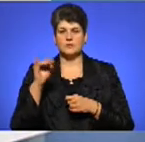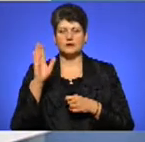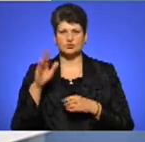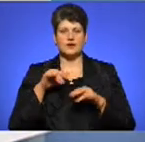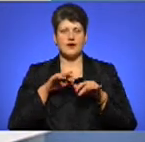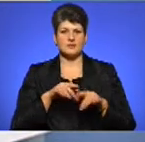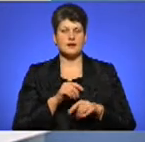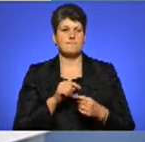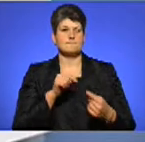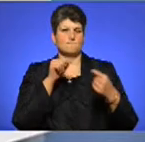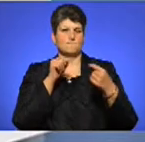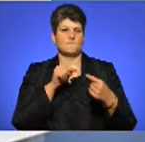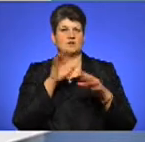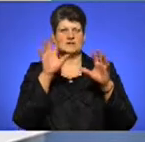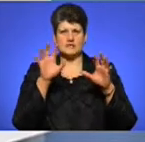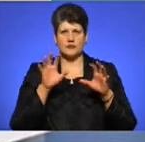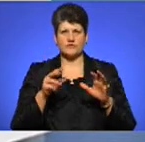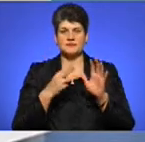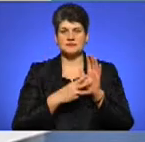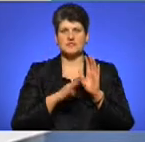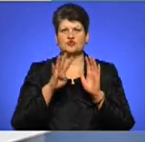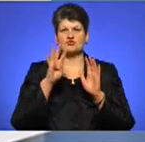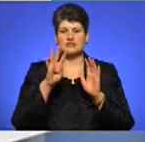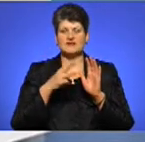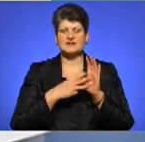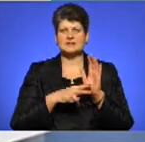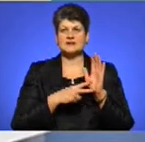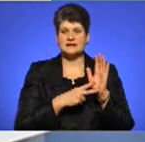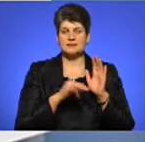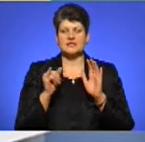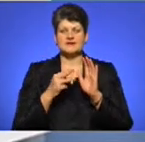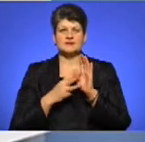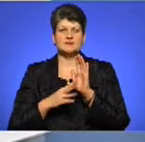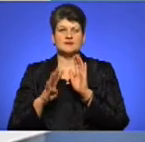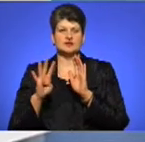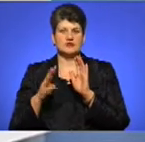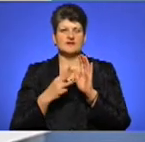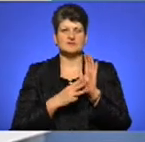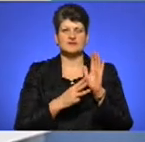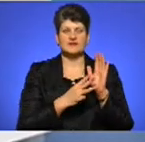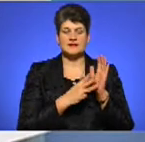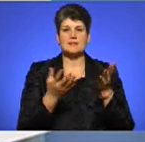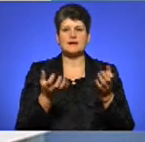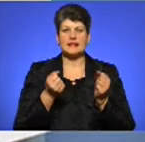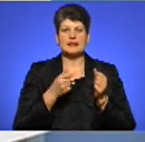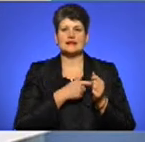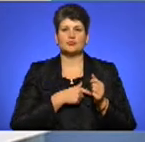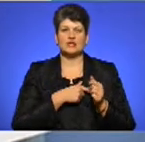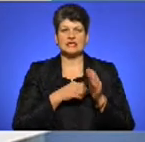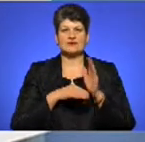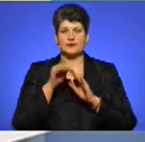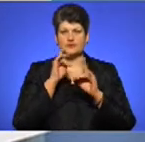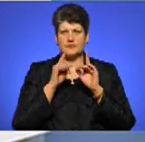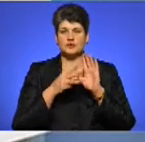протесту проти законів 84-87 та 84-88, які прийняли депутати Верховної Ради